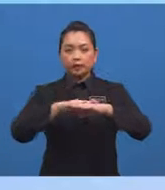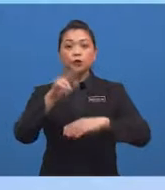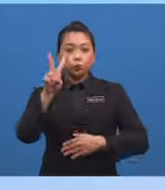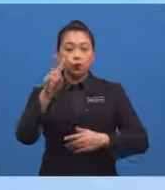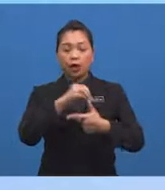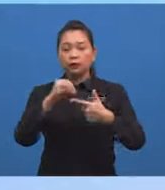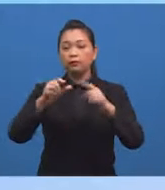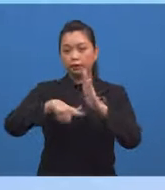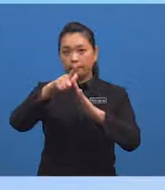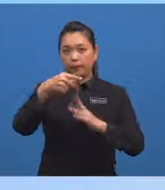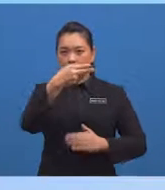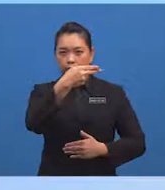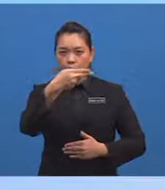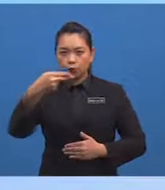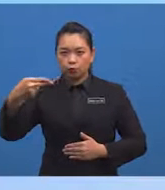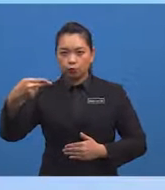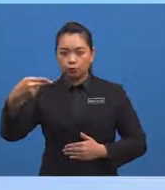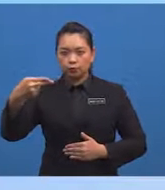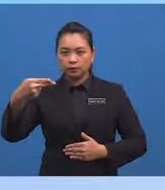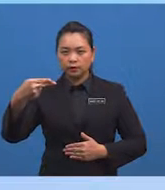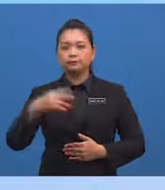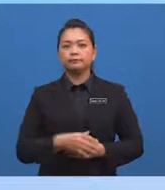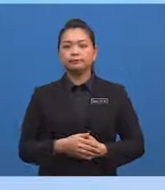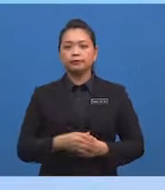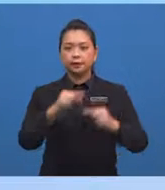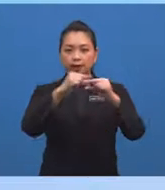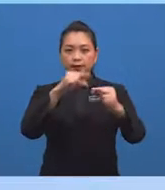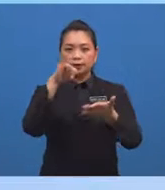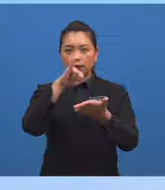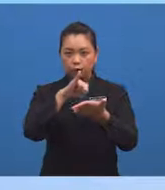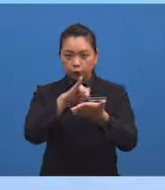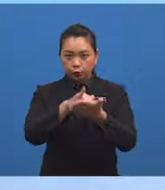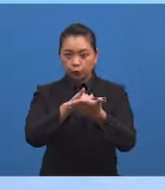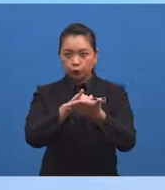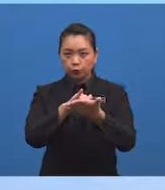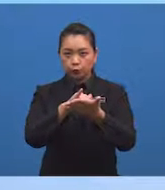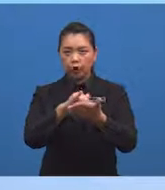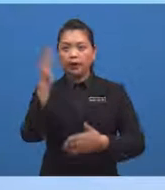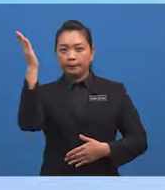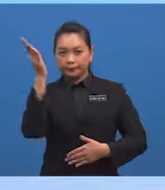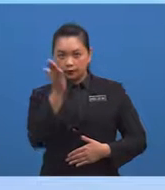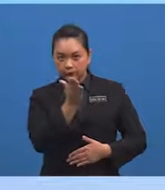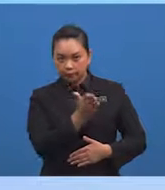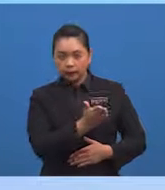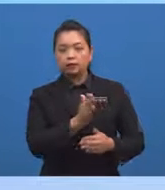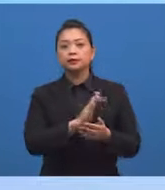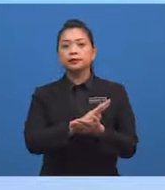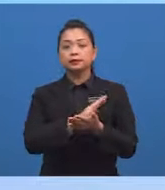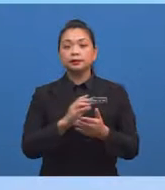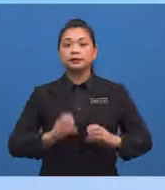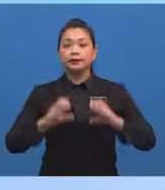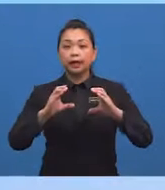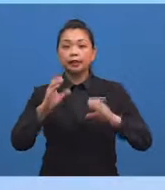garis lurus Dan garis tersebut merentas secara melintang